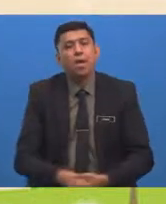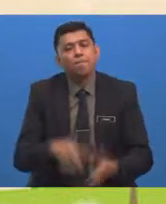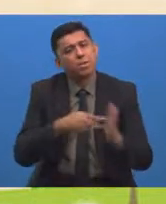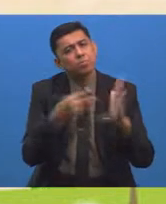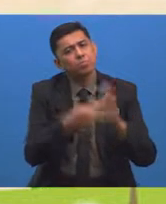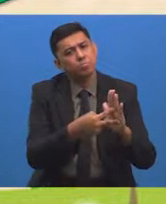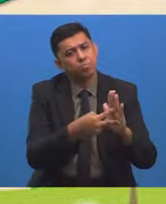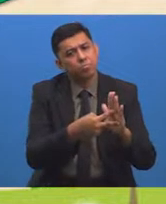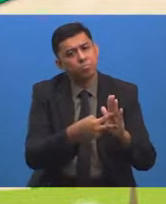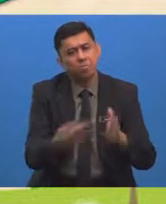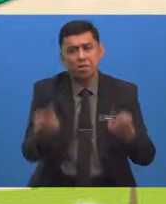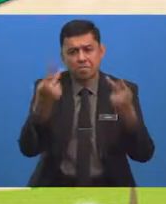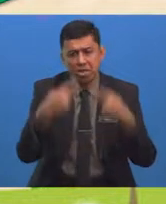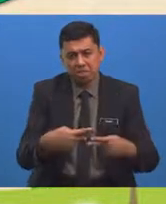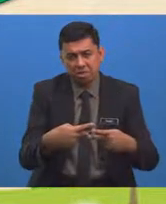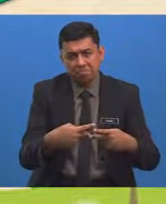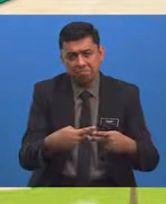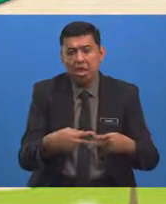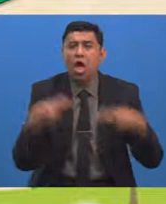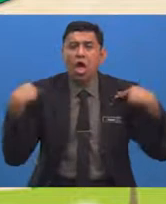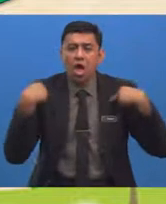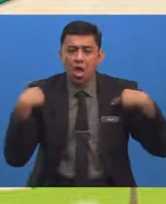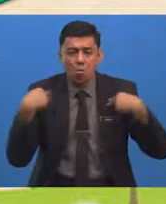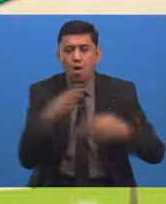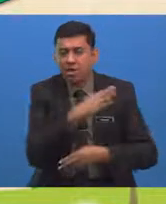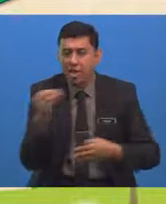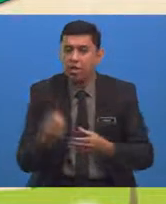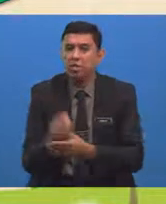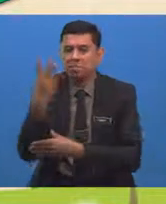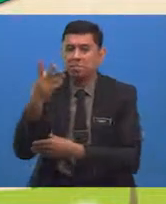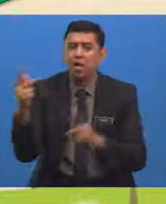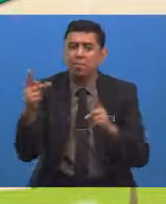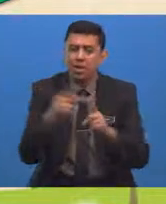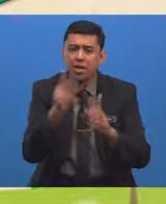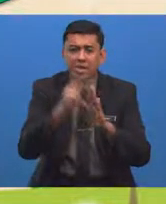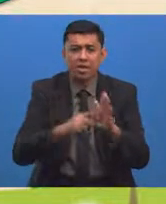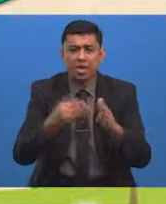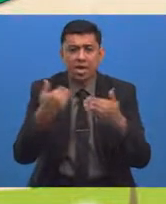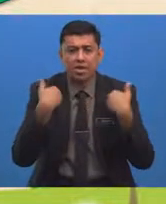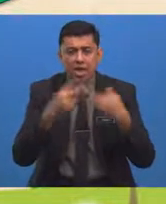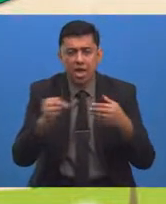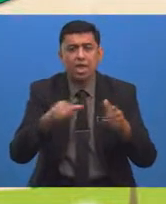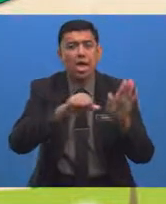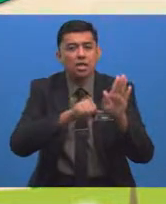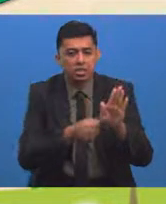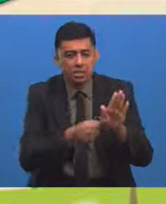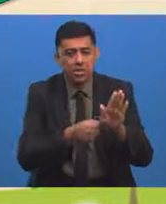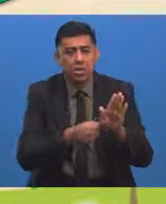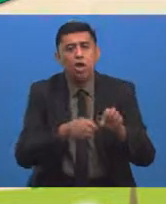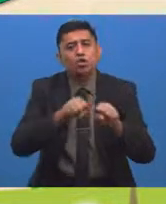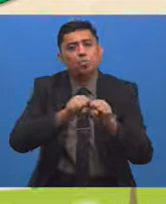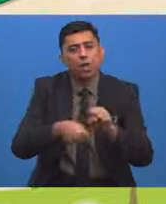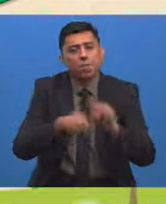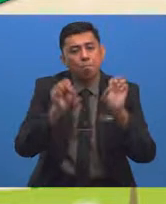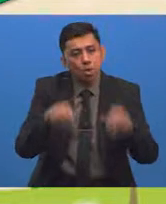Mengembalikan Haiwan Dan Tumbuhan Kepada Keadaan Asal Supaya